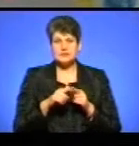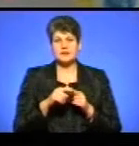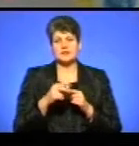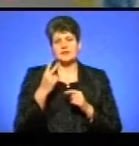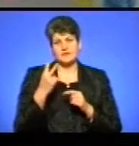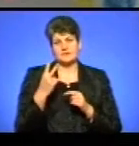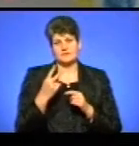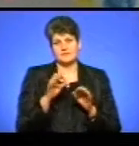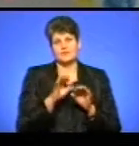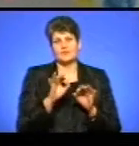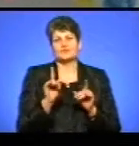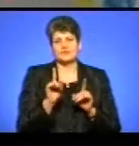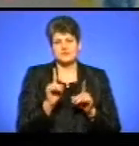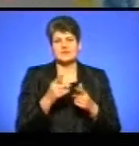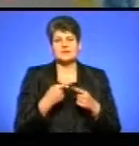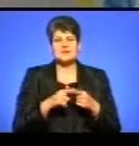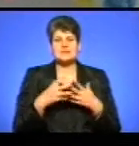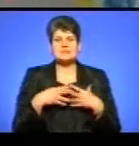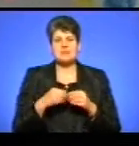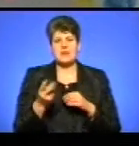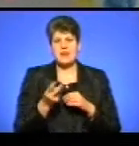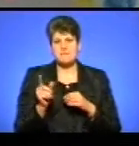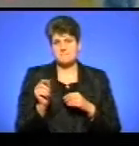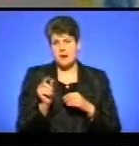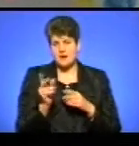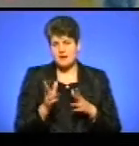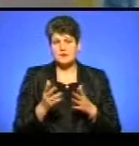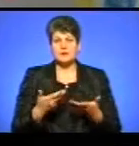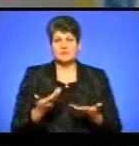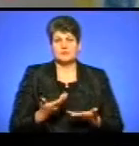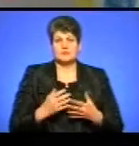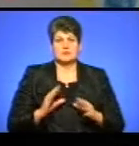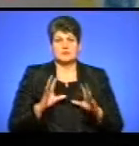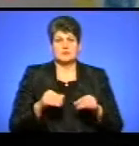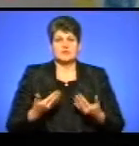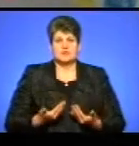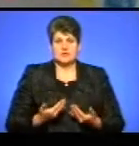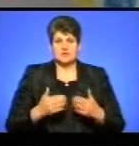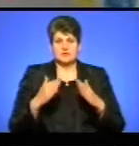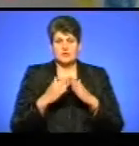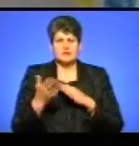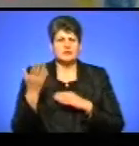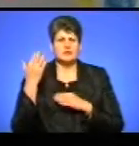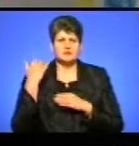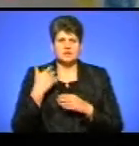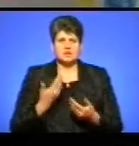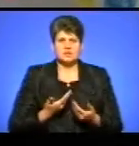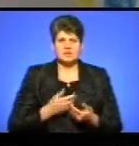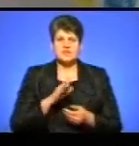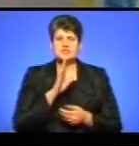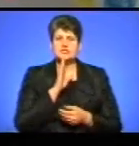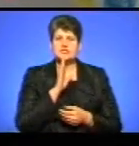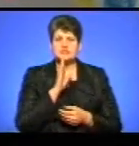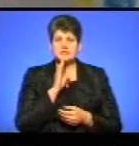сімей, ну, сімейна пара, поселяється в будинку, де колись жила жінка